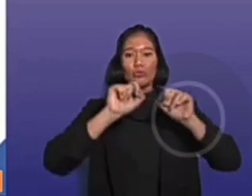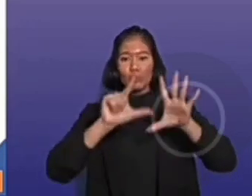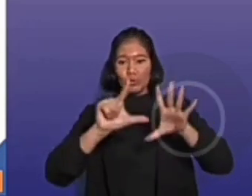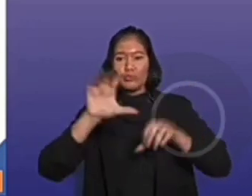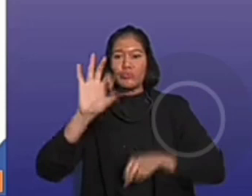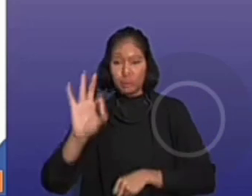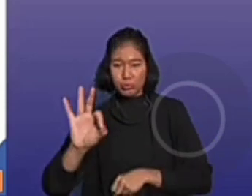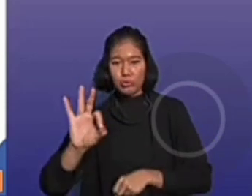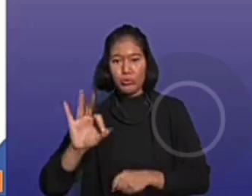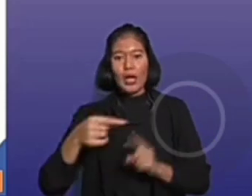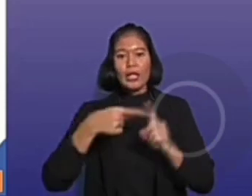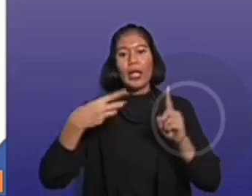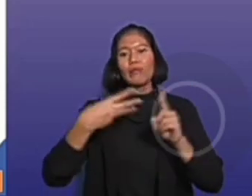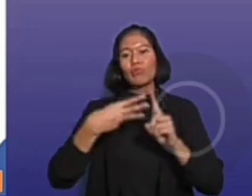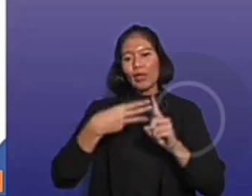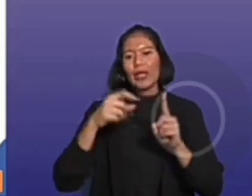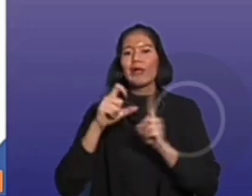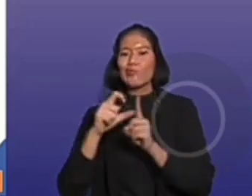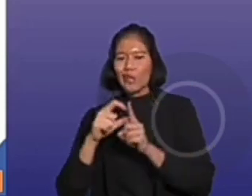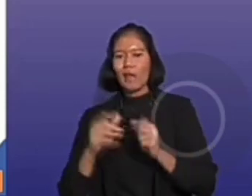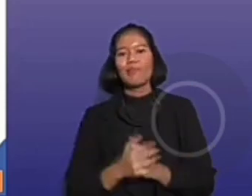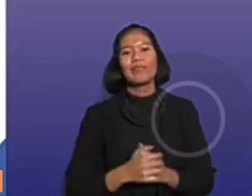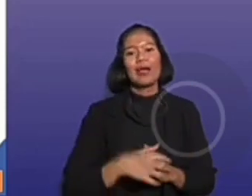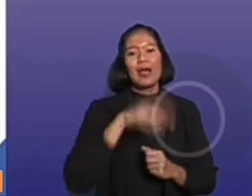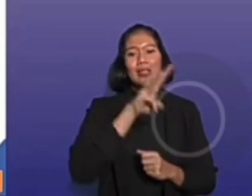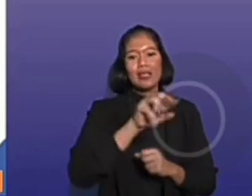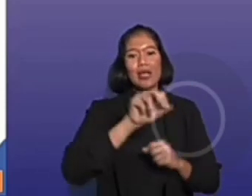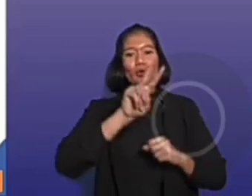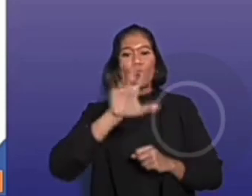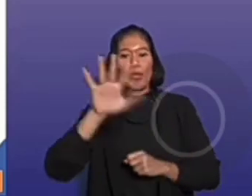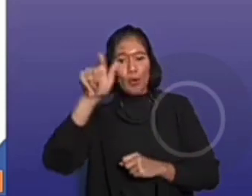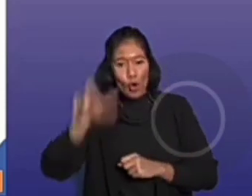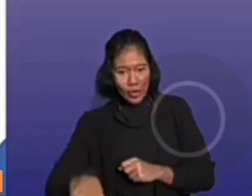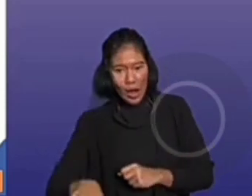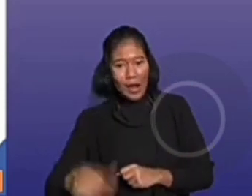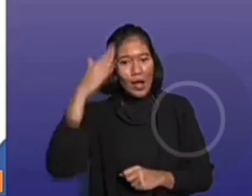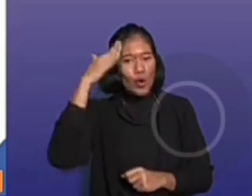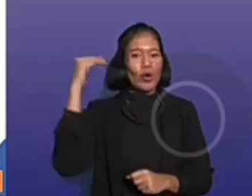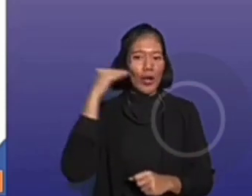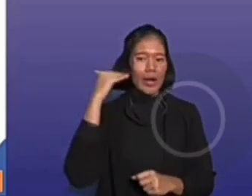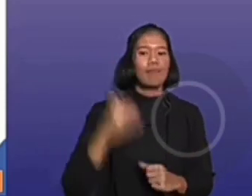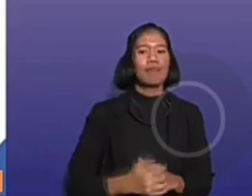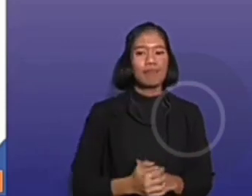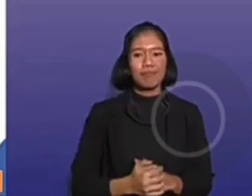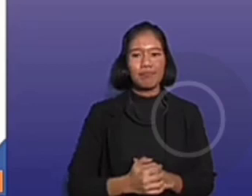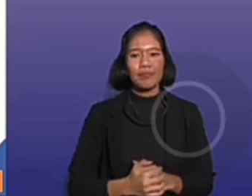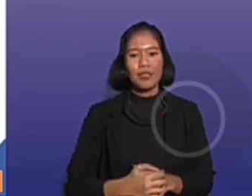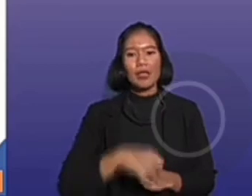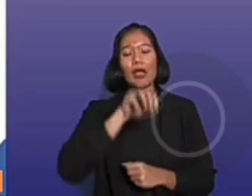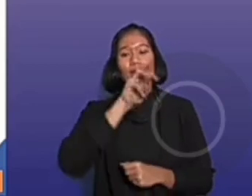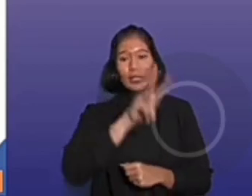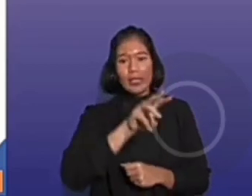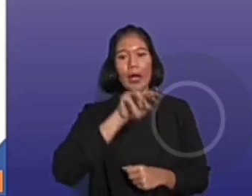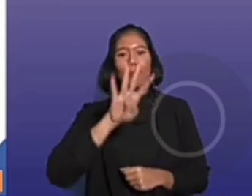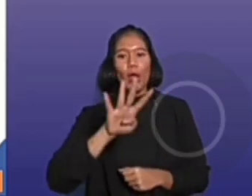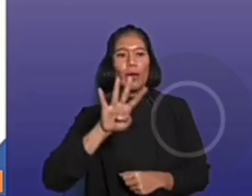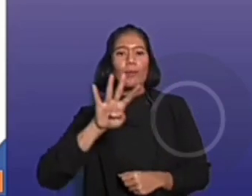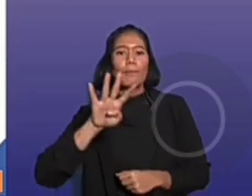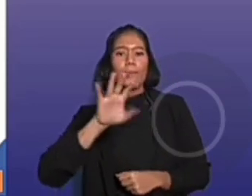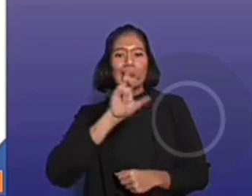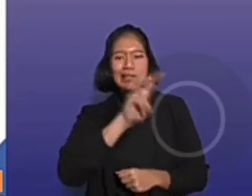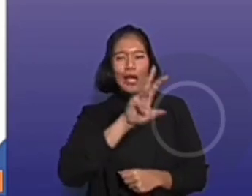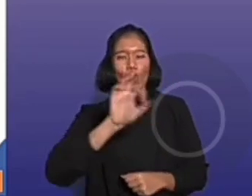Brunei Darussalam, 325 PMI dari Korea Selatan, dan 304 PMI dari Kuwait,